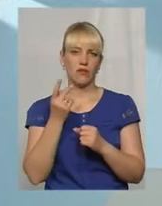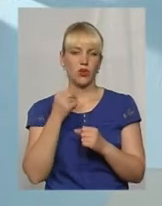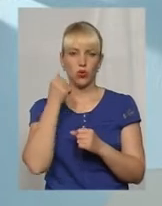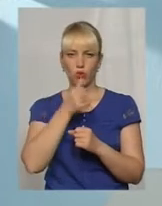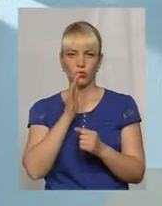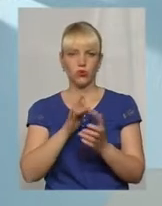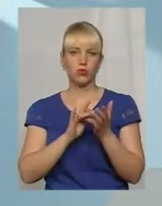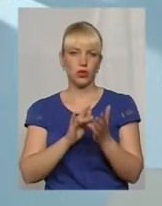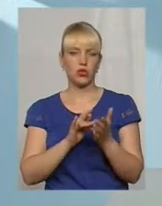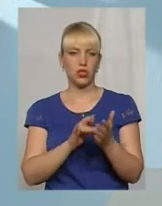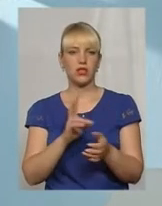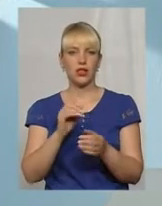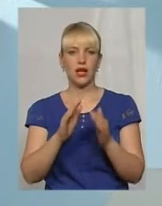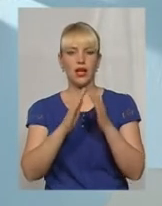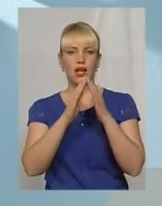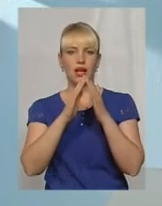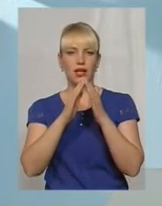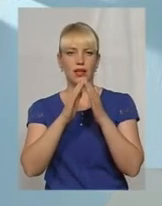путешествувати на кемпері.